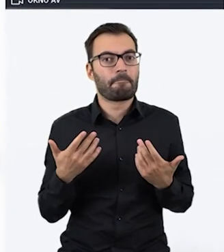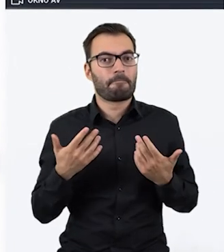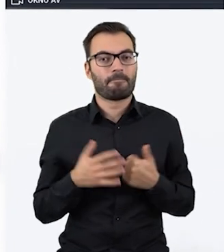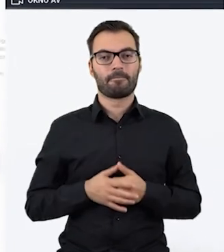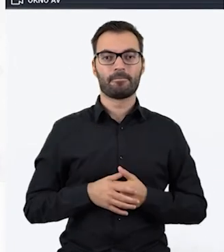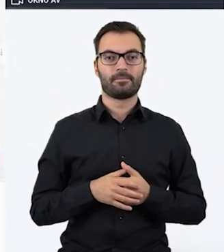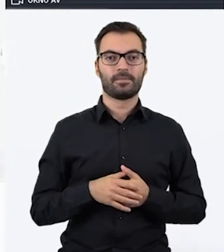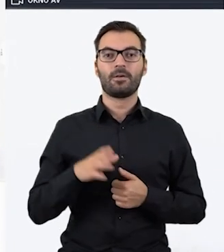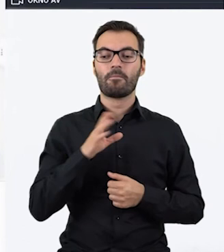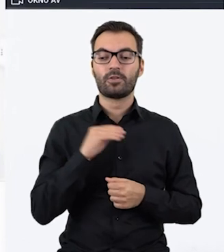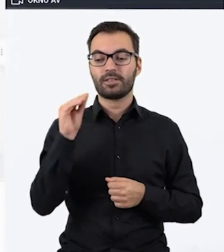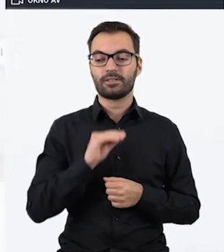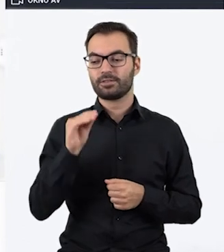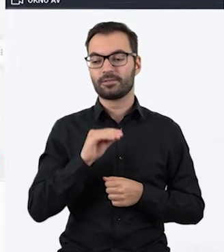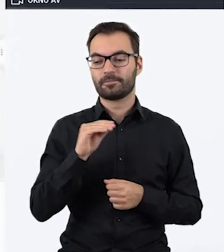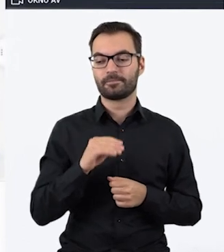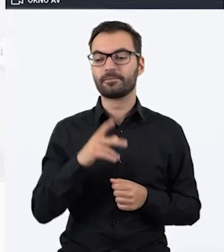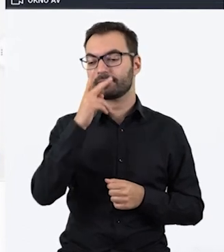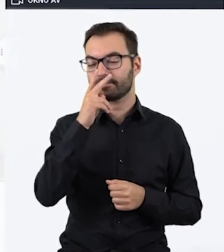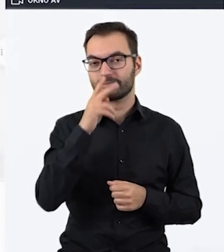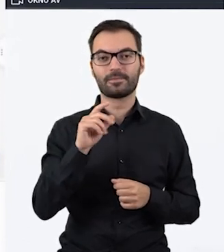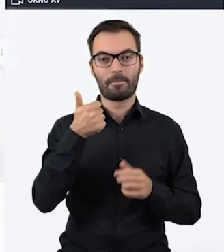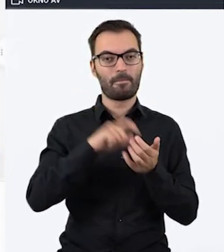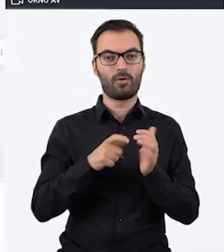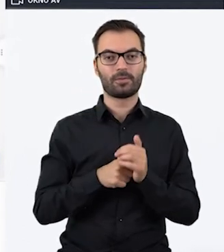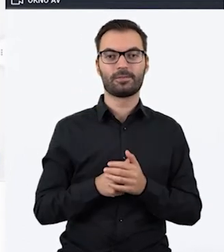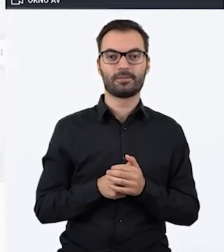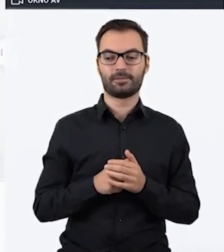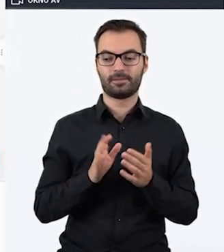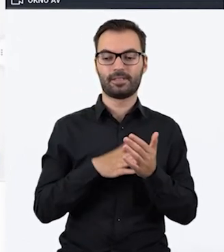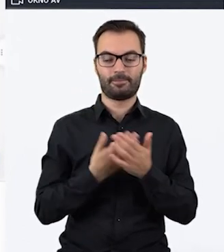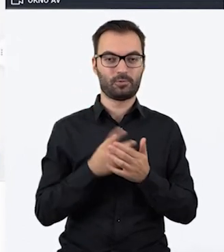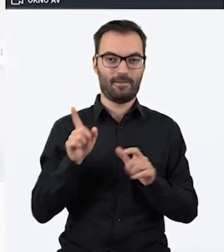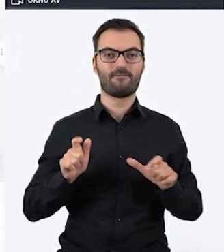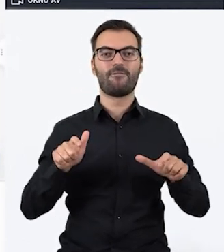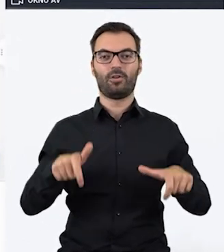Możemy jeszcze podejrzeć jeden pokój, o na przykład ten fotel.